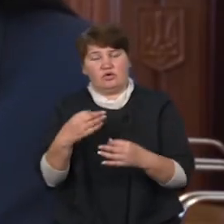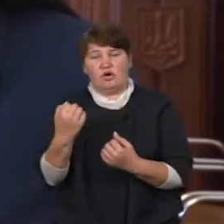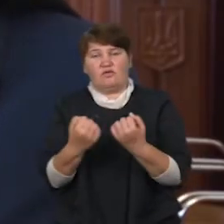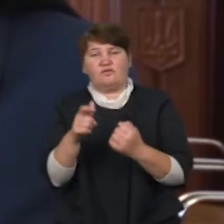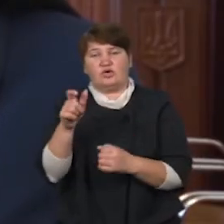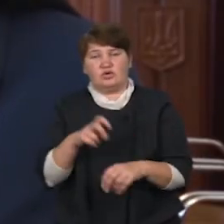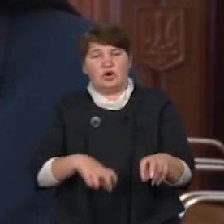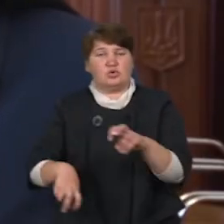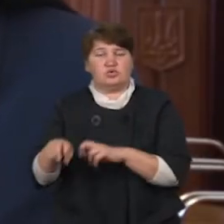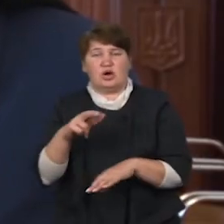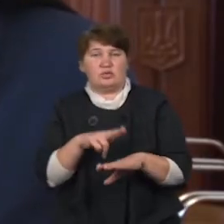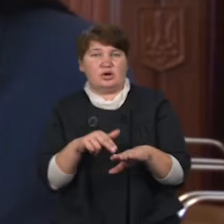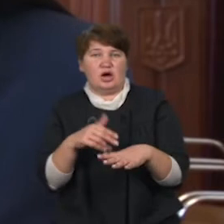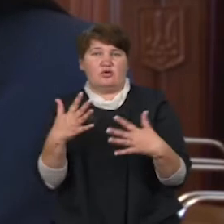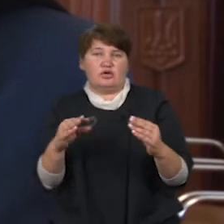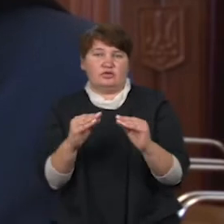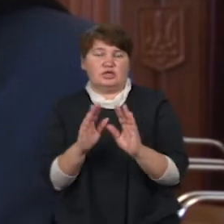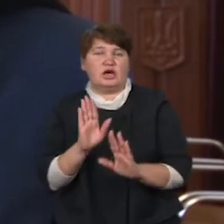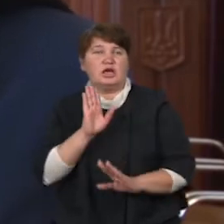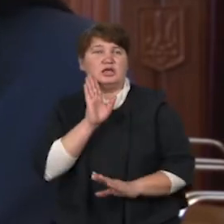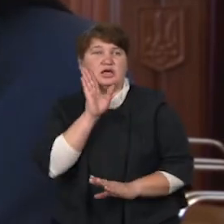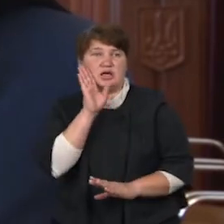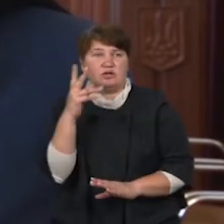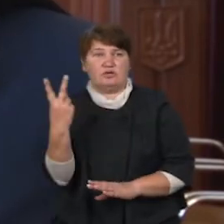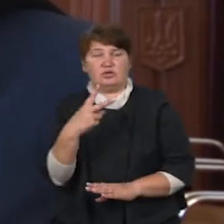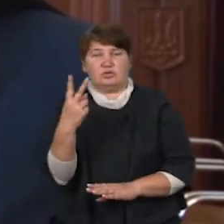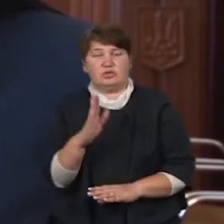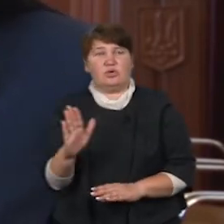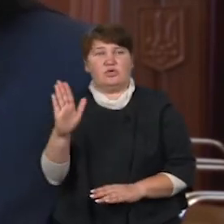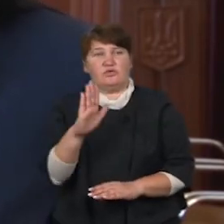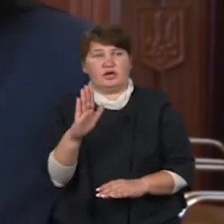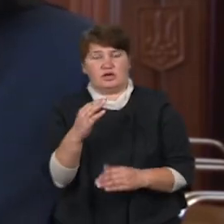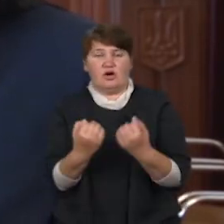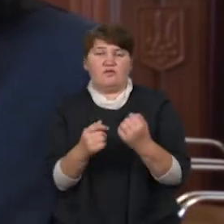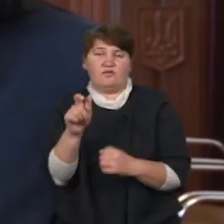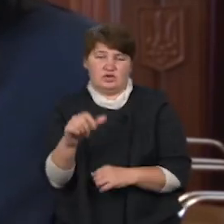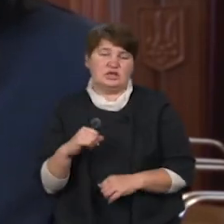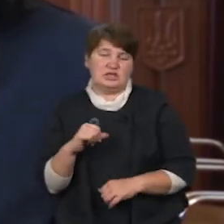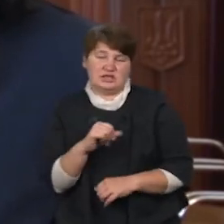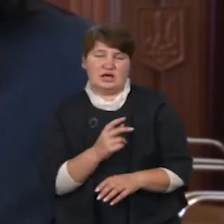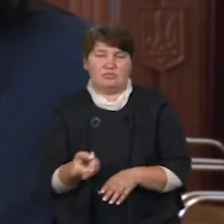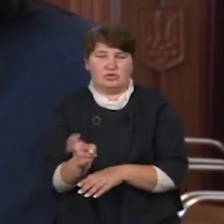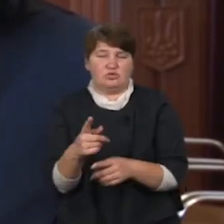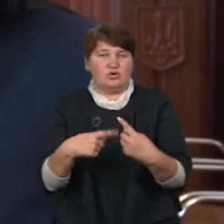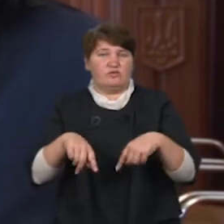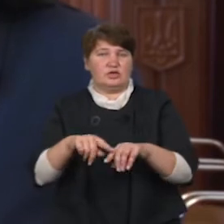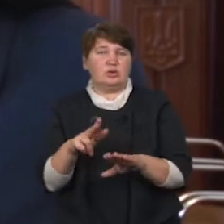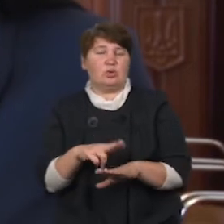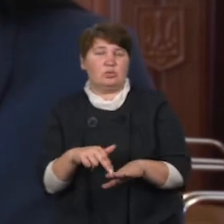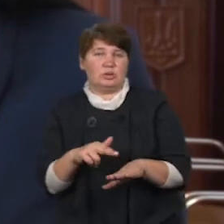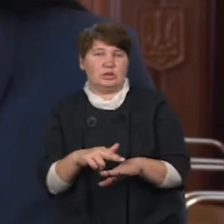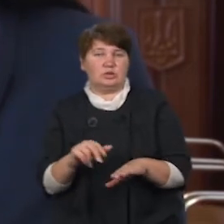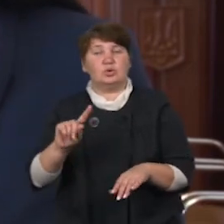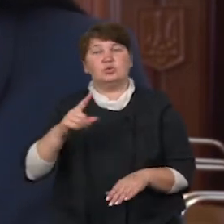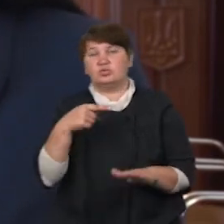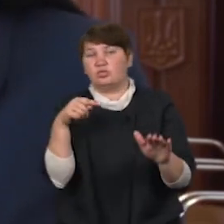правоохоронці, а вже о 10-й годині ранку, 22 вересня, водій самостійно прийшов до відділку поліції. Чому